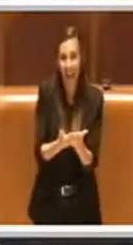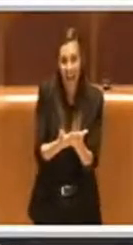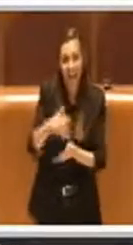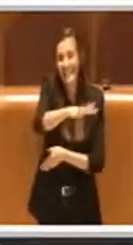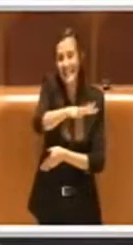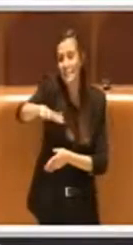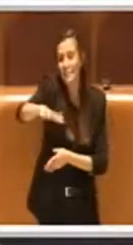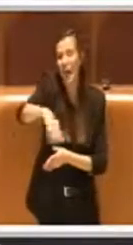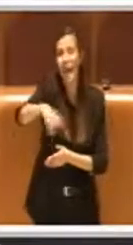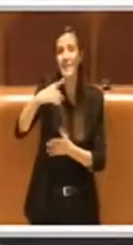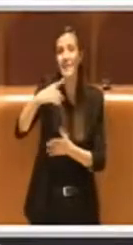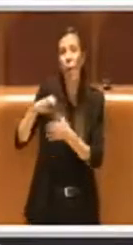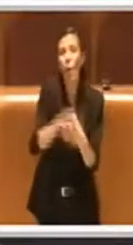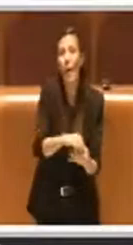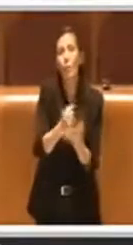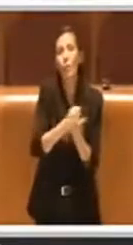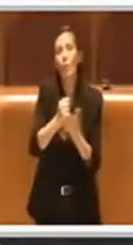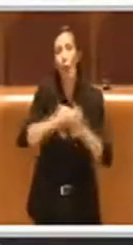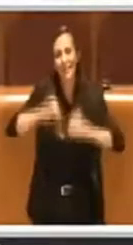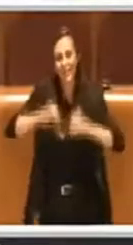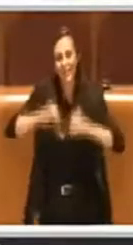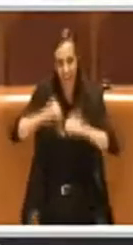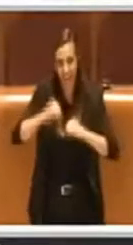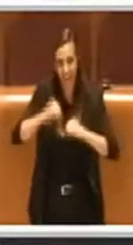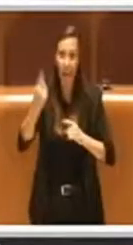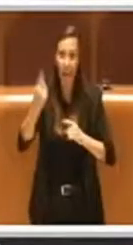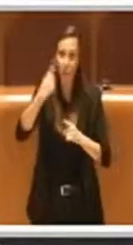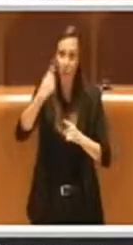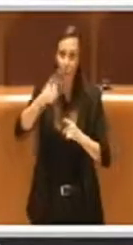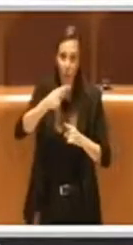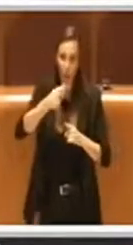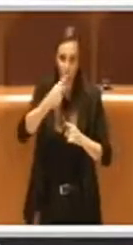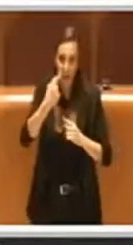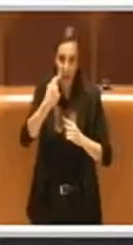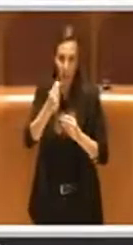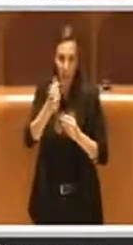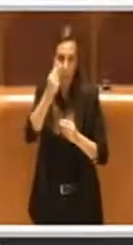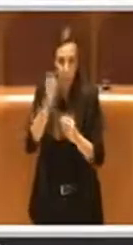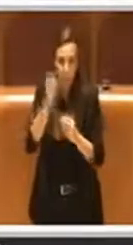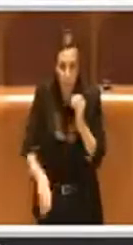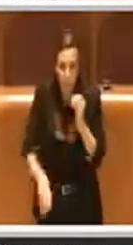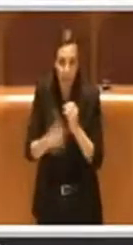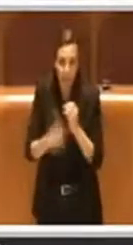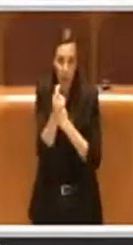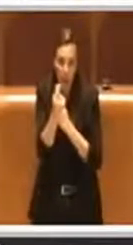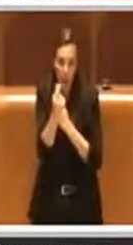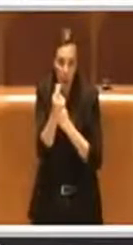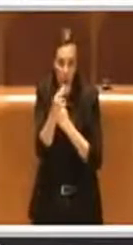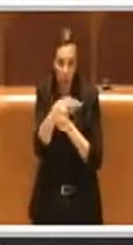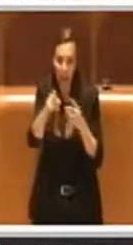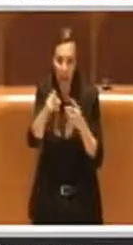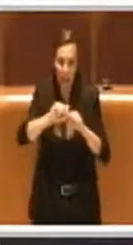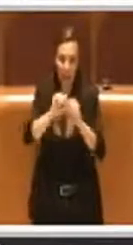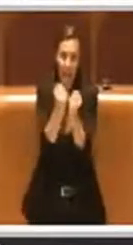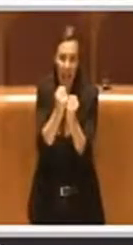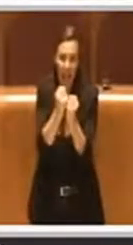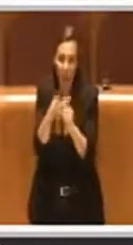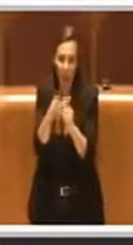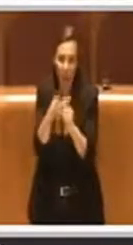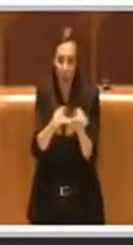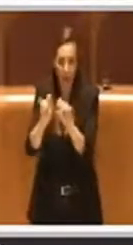sanitari e per compensare le perdite economiche che hanno subito. Il gruppo del Movimento 5 Stelle voterà favorevolmente. Grazie.